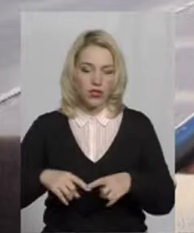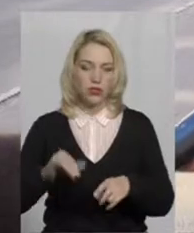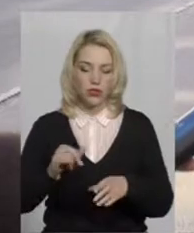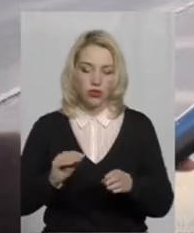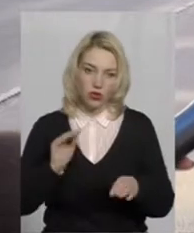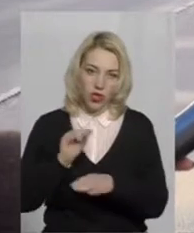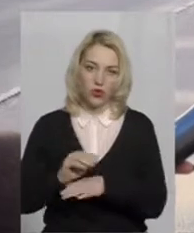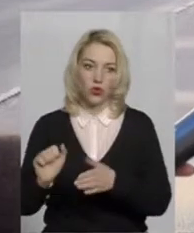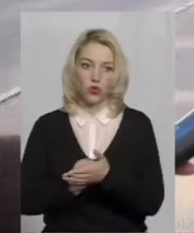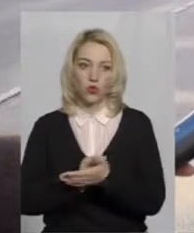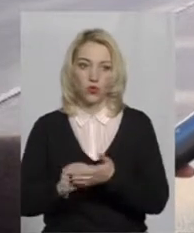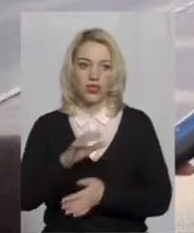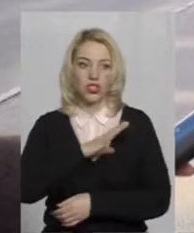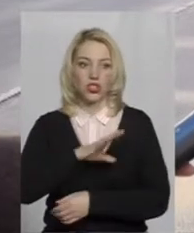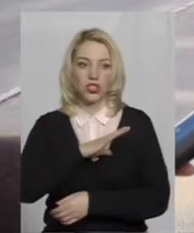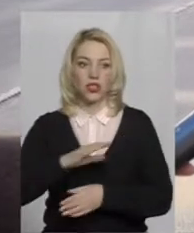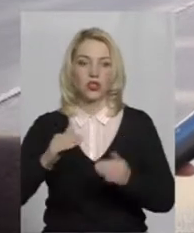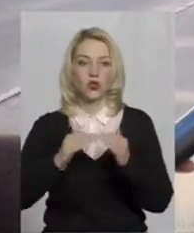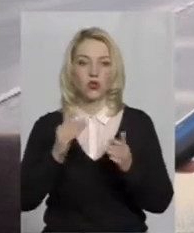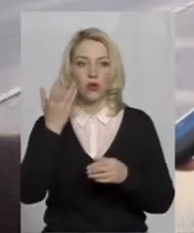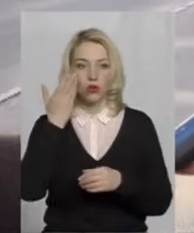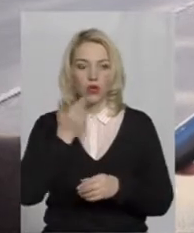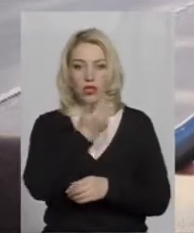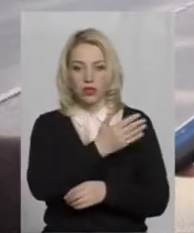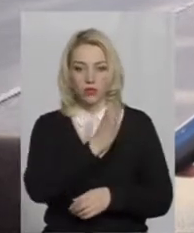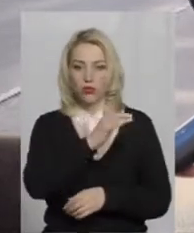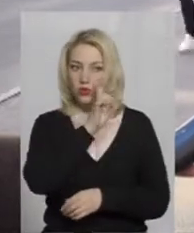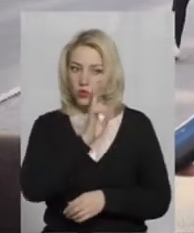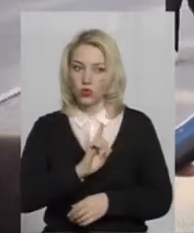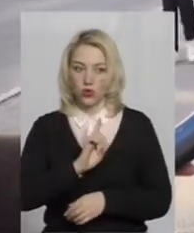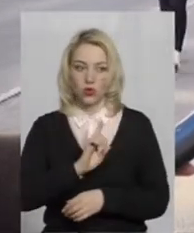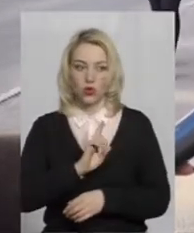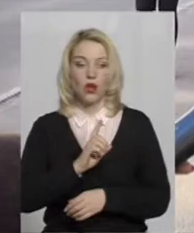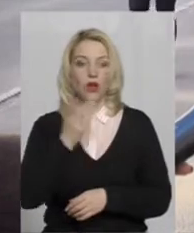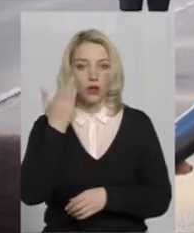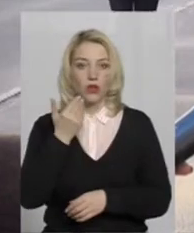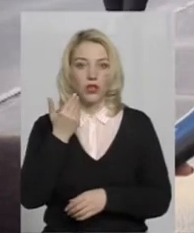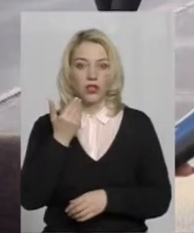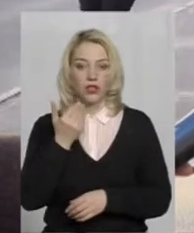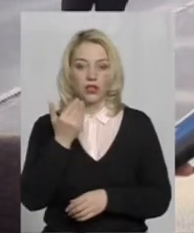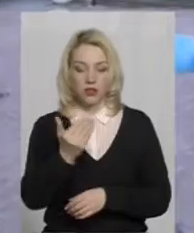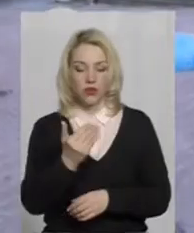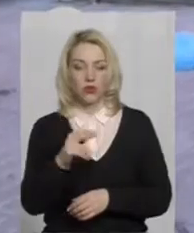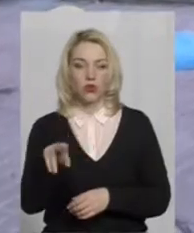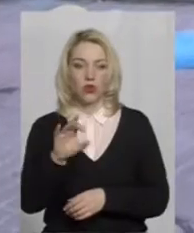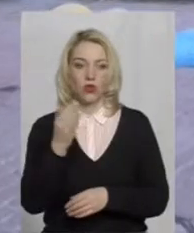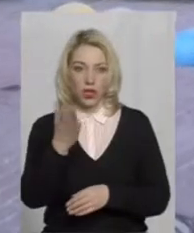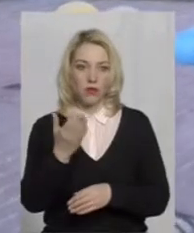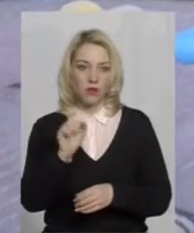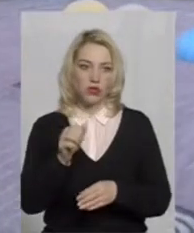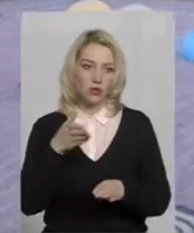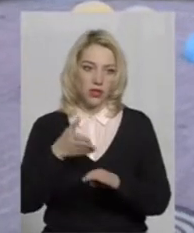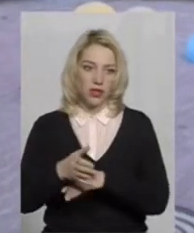і чекати вдома, коли вже їм буде зручно, коли до тебе вони зможуть прийти. Олександр